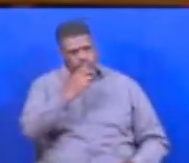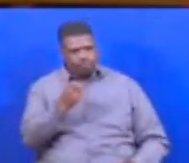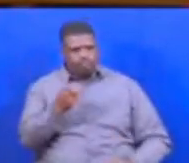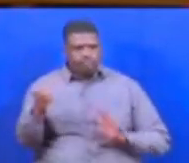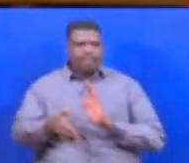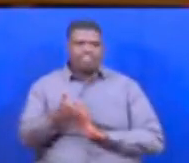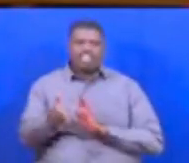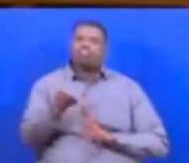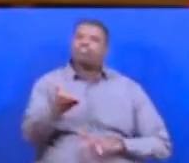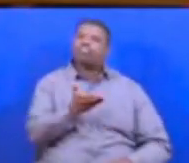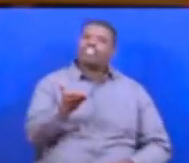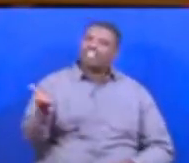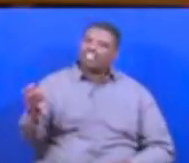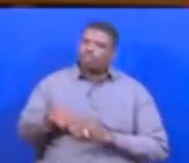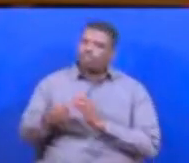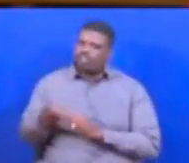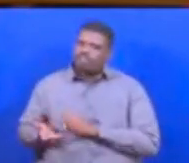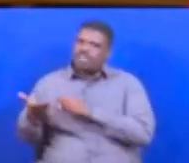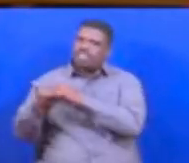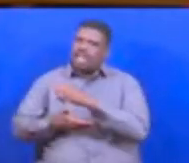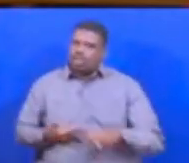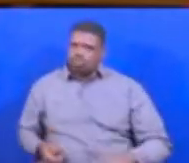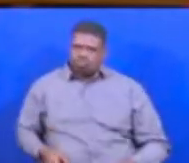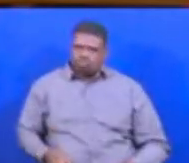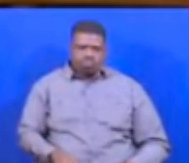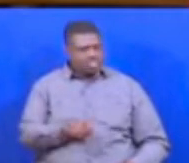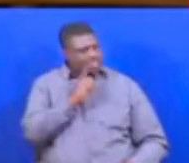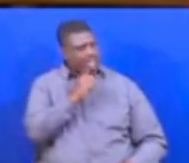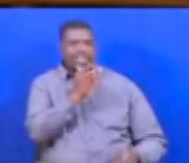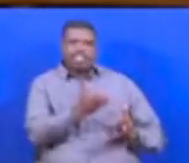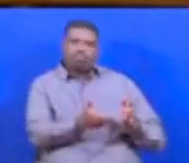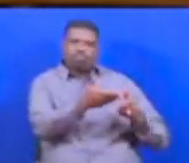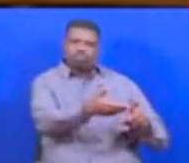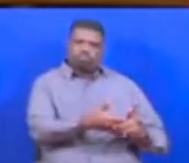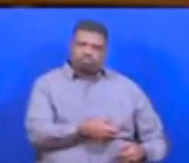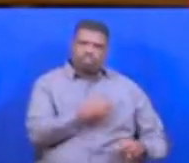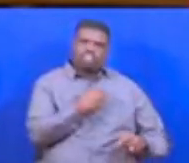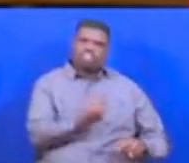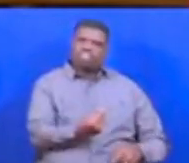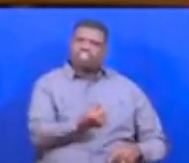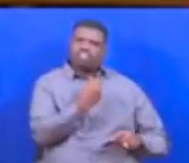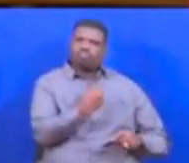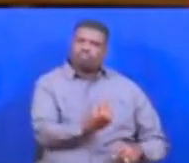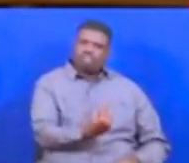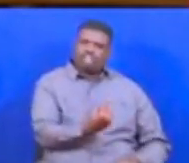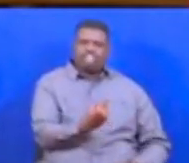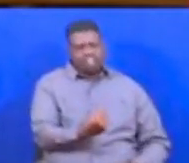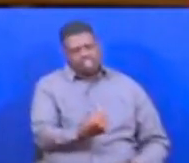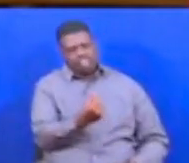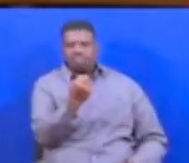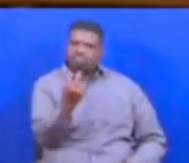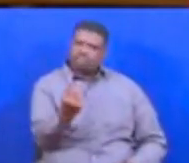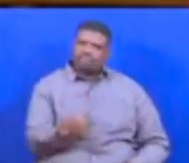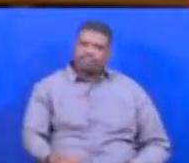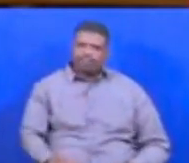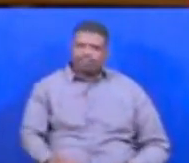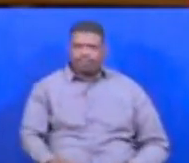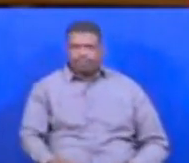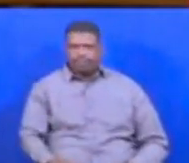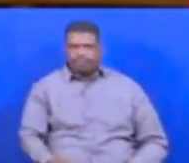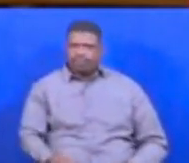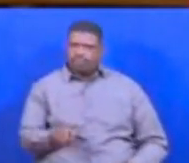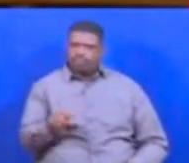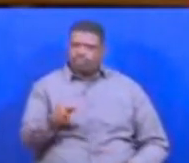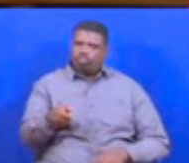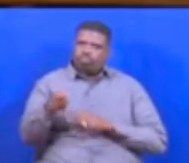vingine Hata kwenye mazao ukisema kwenye kila kilo Tuchukue shiringi moja au shiringi mbili Kwa sabi ye mkulima nae